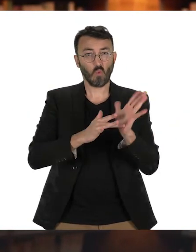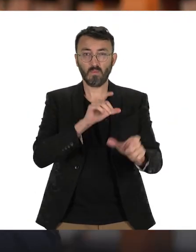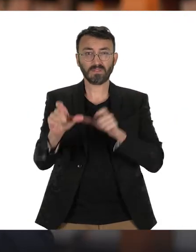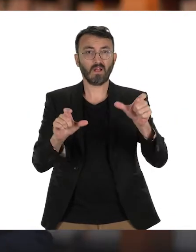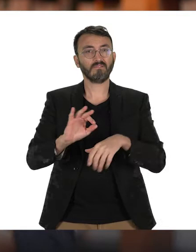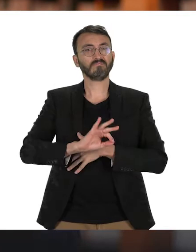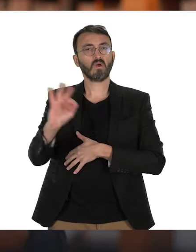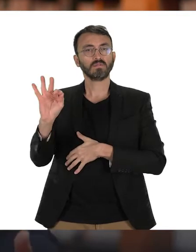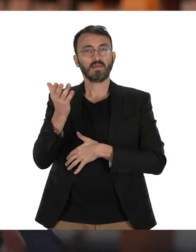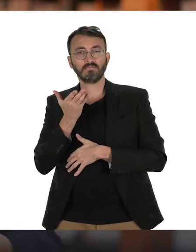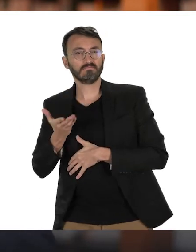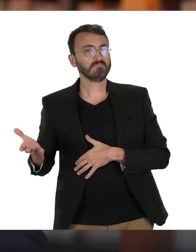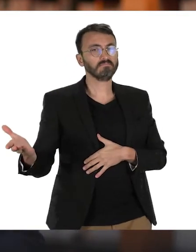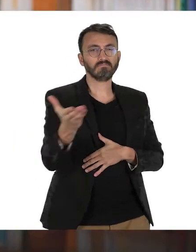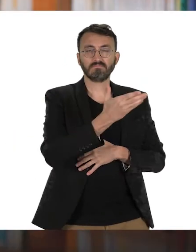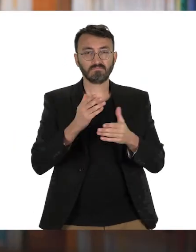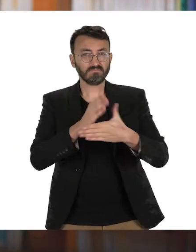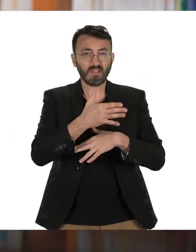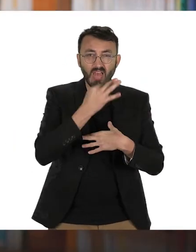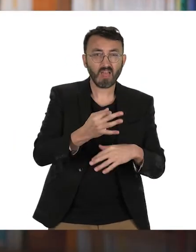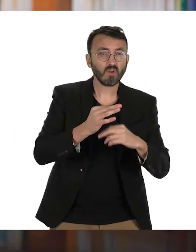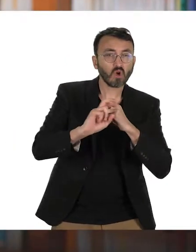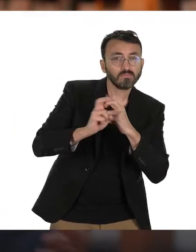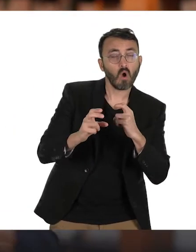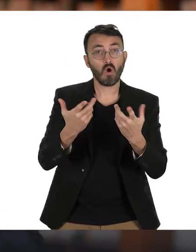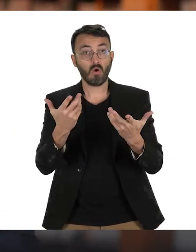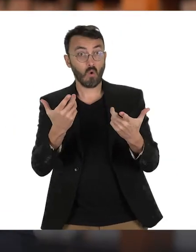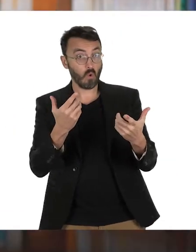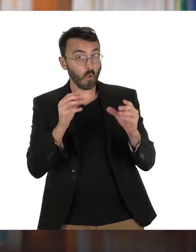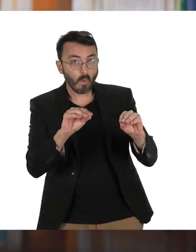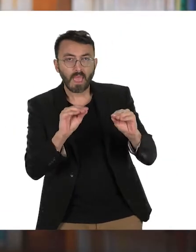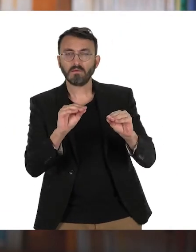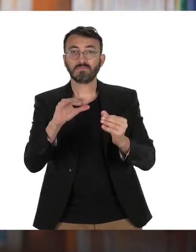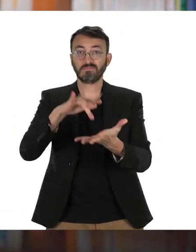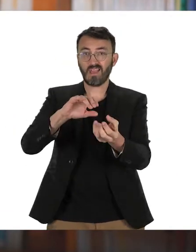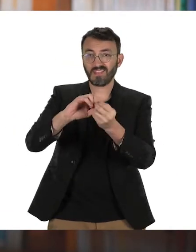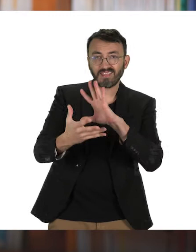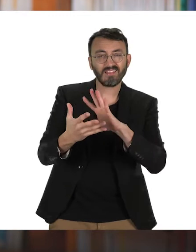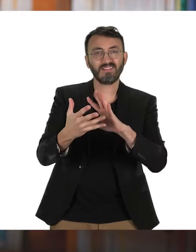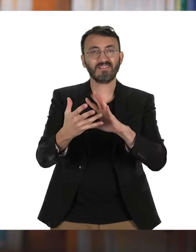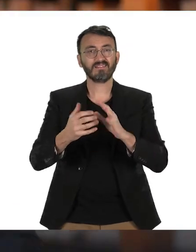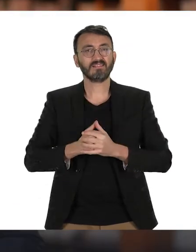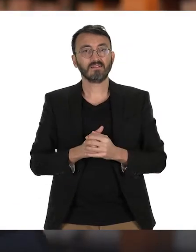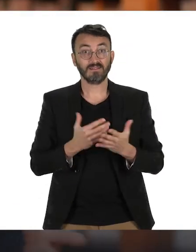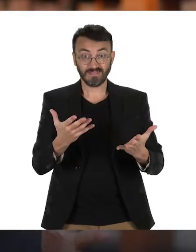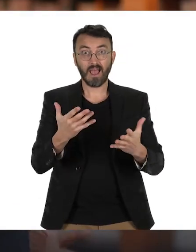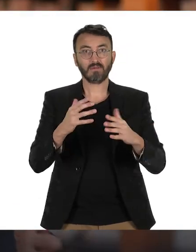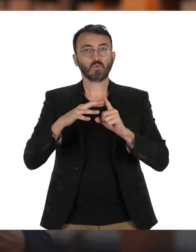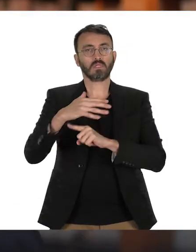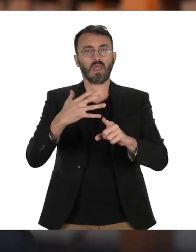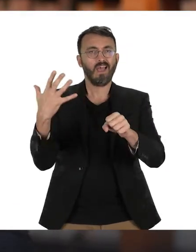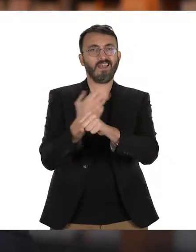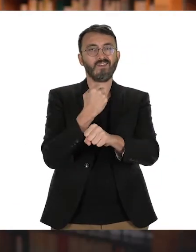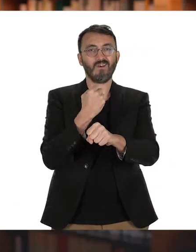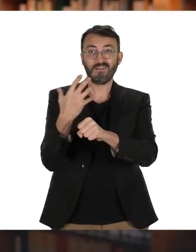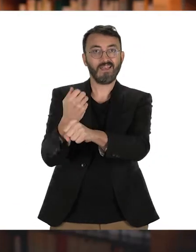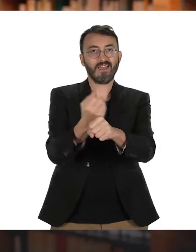les Français. Accéder facilement aux transports en commun, accéder facilement à des commerces, accéder facilement à un site internet, c'est toute la société qui est